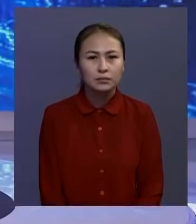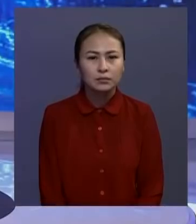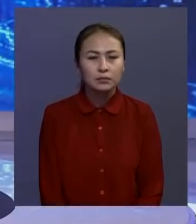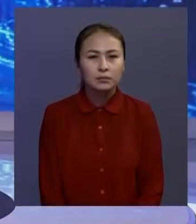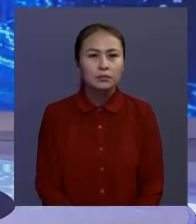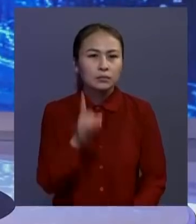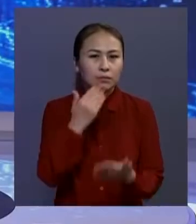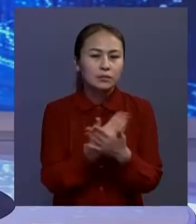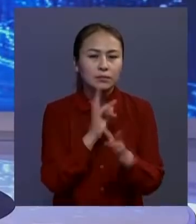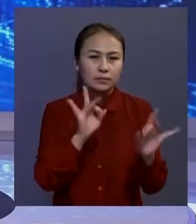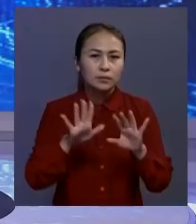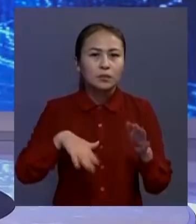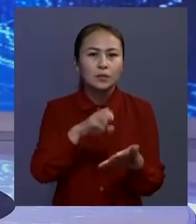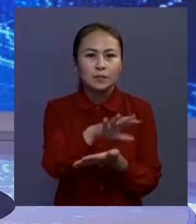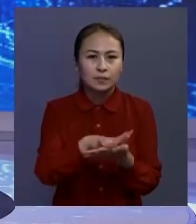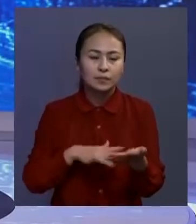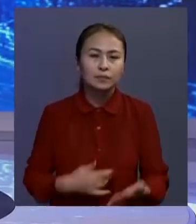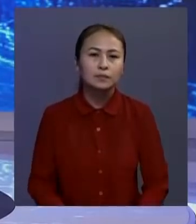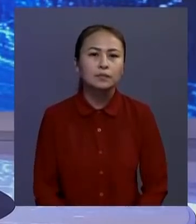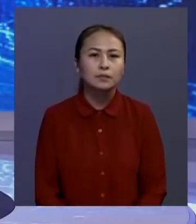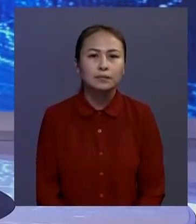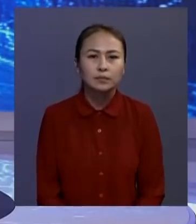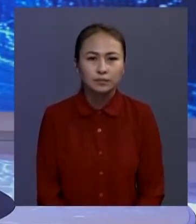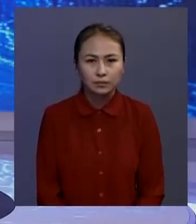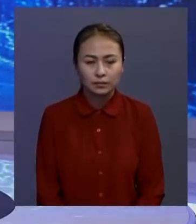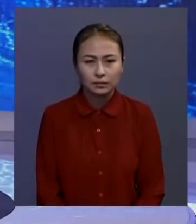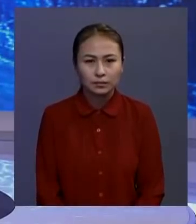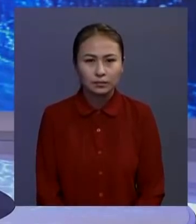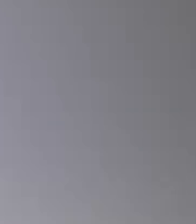Қазір аздаған жардама бірге көрек сәлден сон жалғастырамыз.